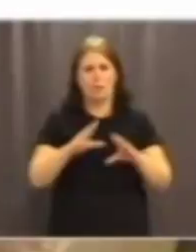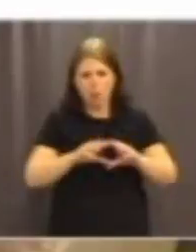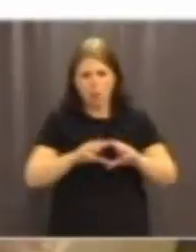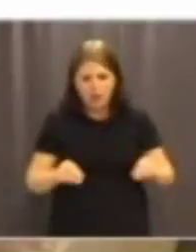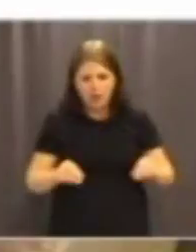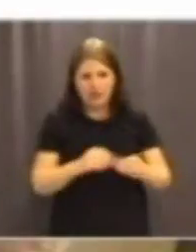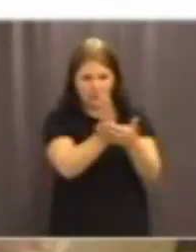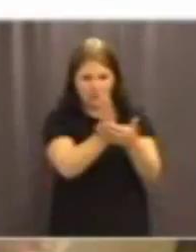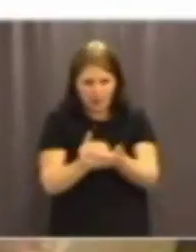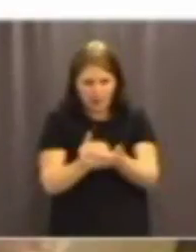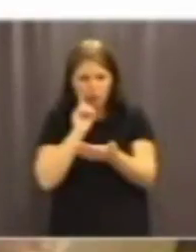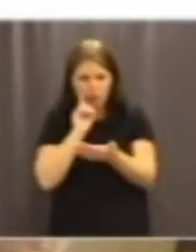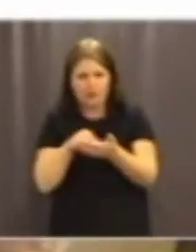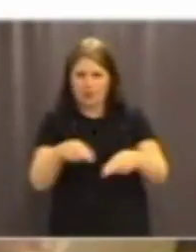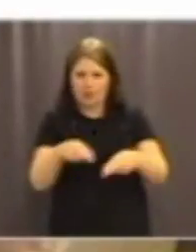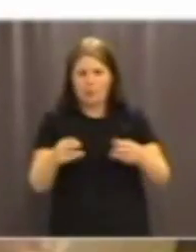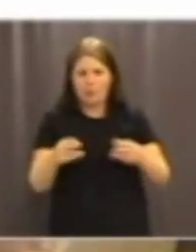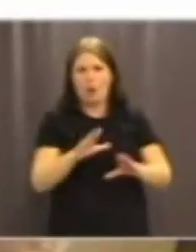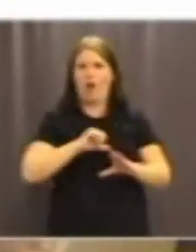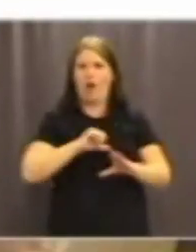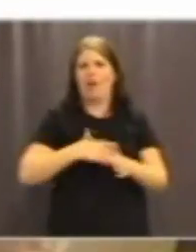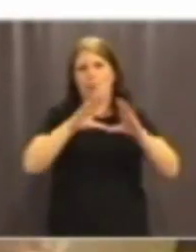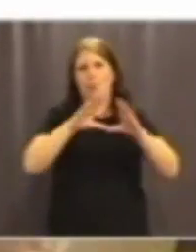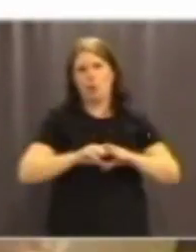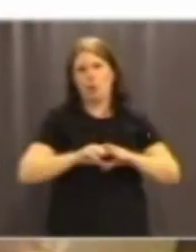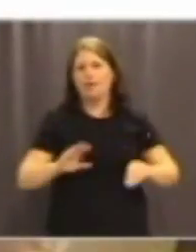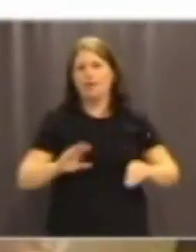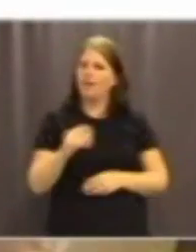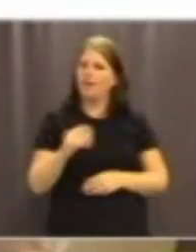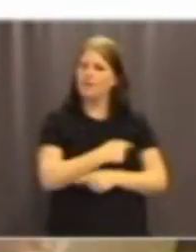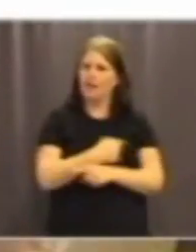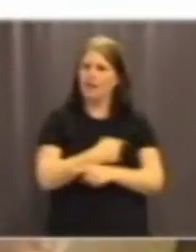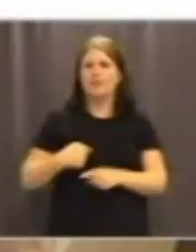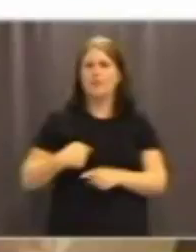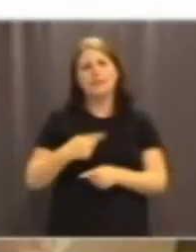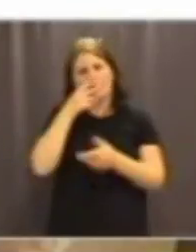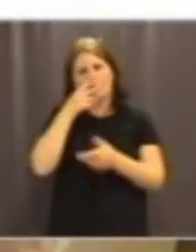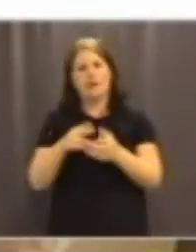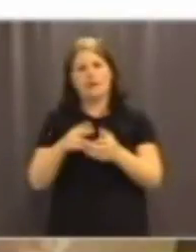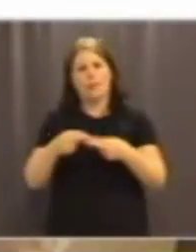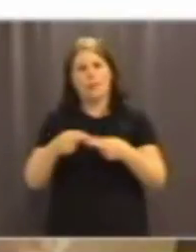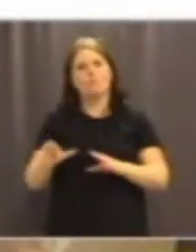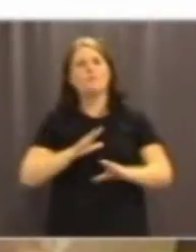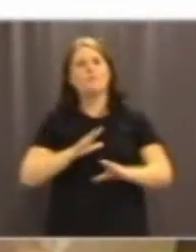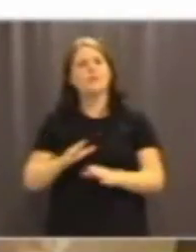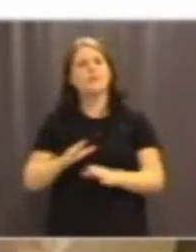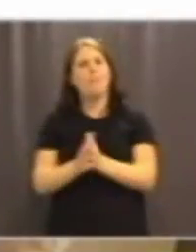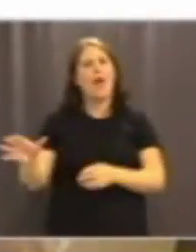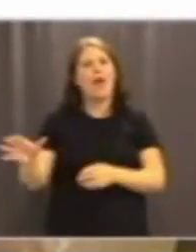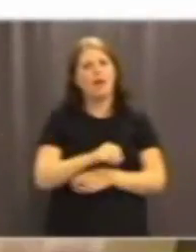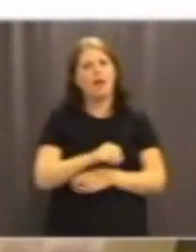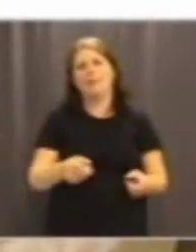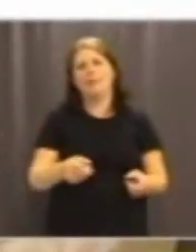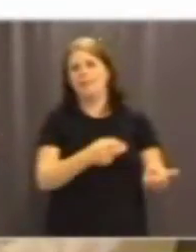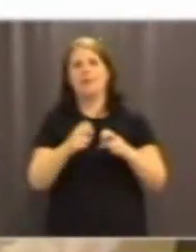så att naturvården ska ha en egen budget utan vi ska se till att naturvården finns med i alla nämnders